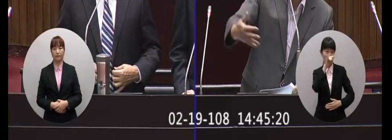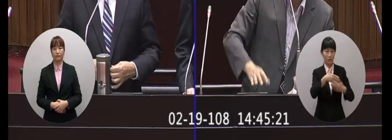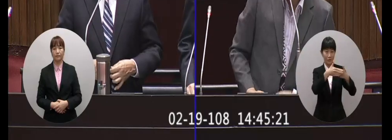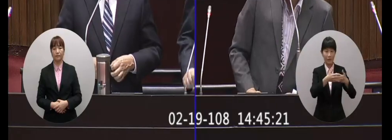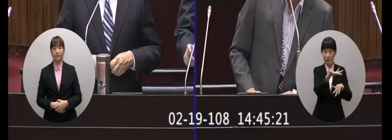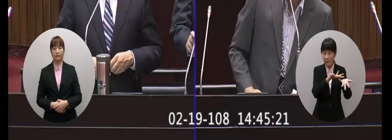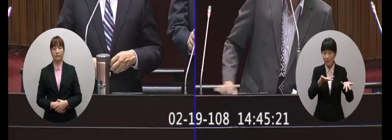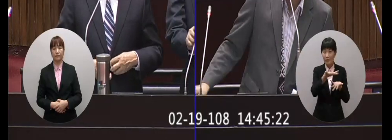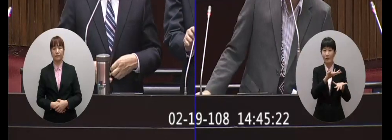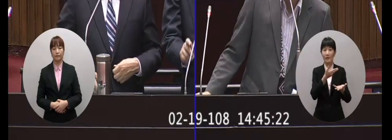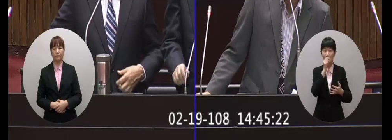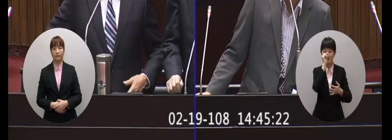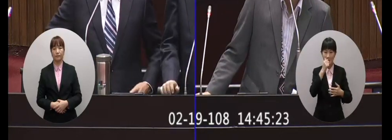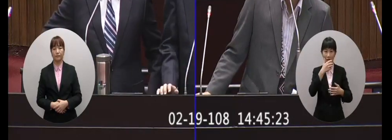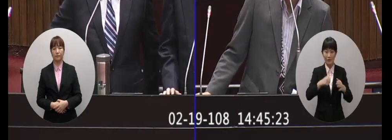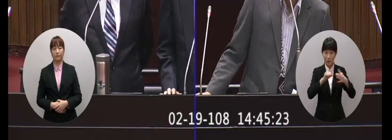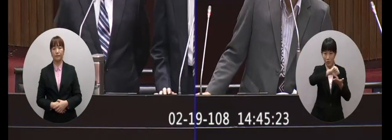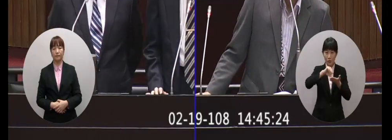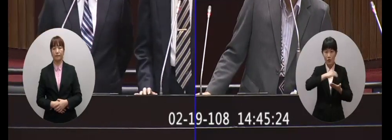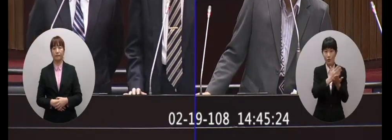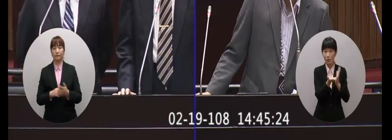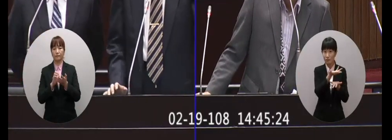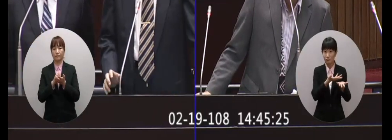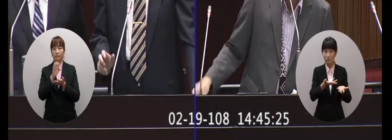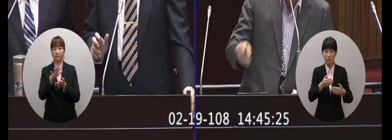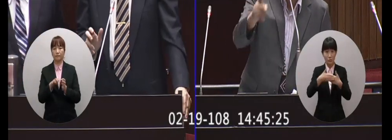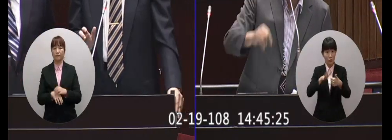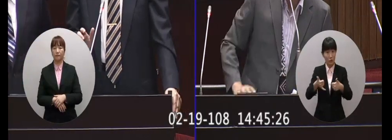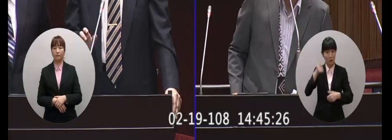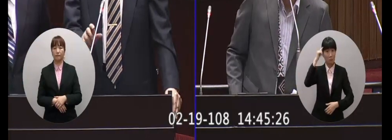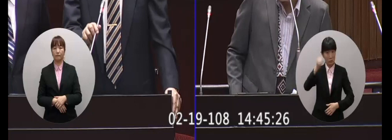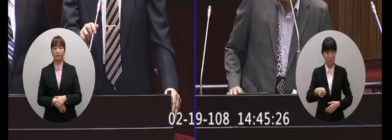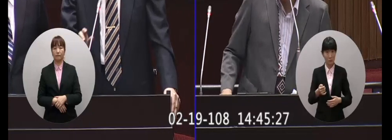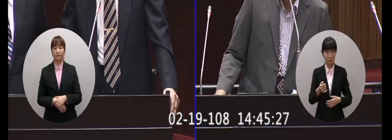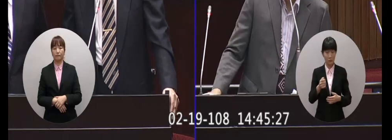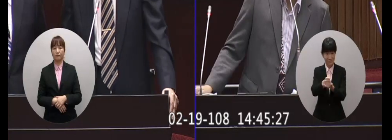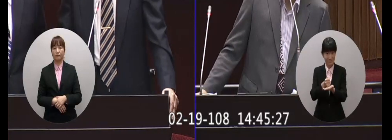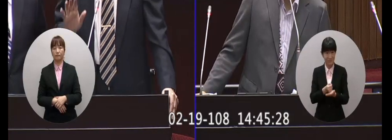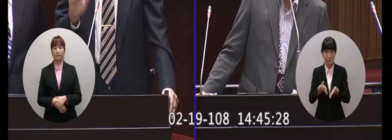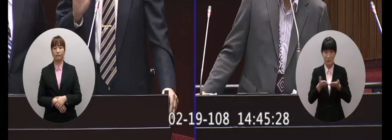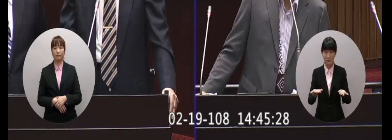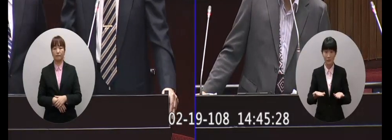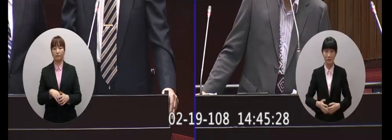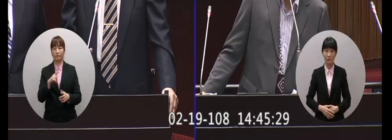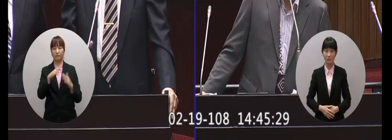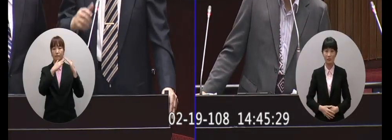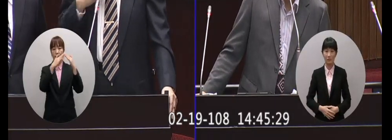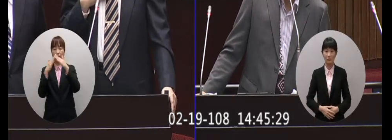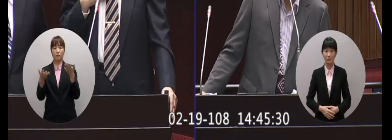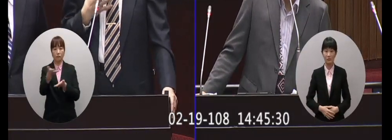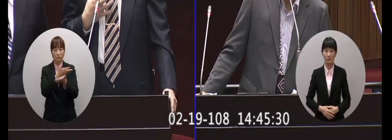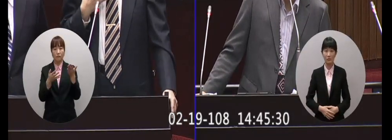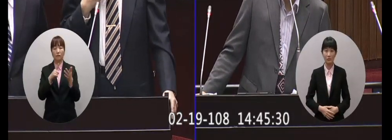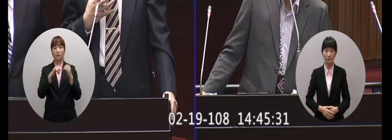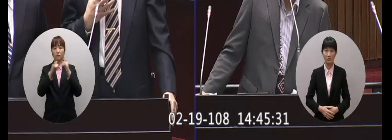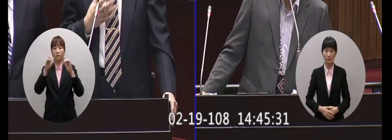產品的交流也必須要陸委會同意嗎跟委員報告那個不是政治性的協議跟委員報告城市交流是